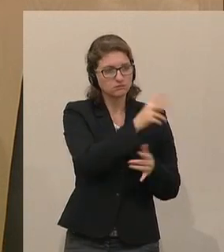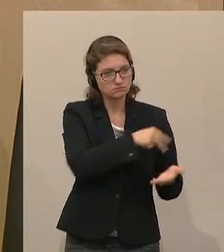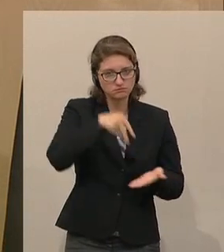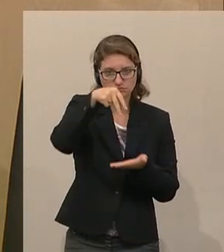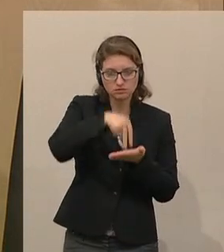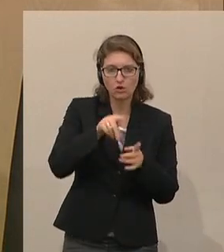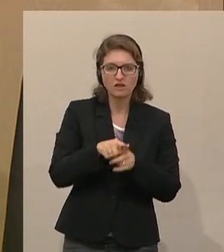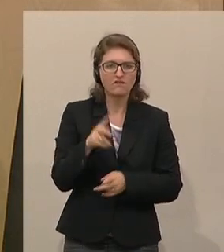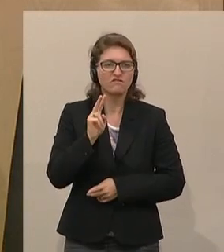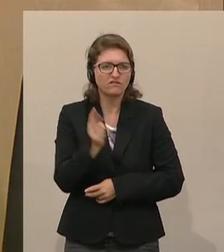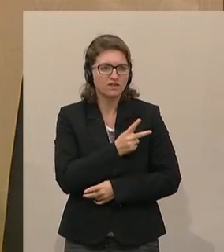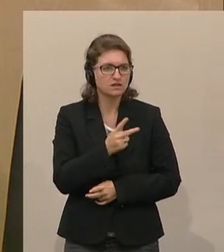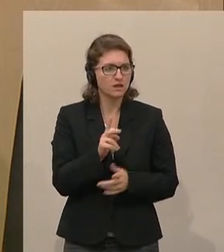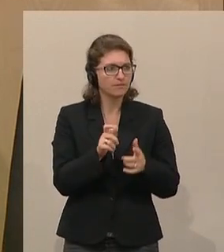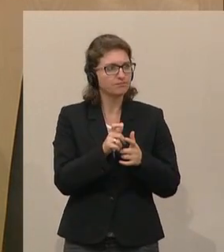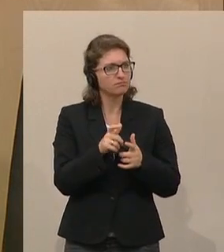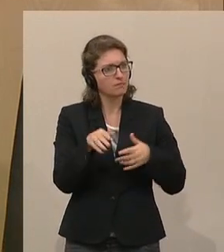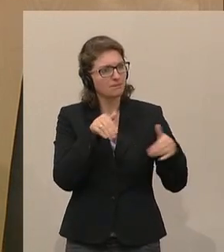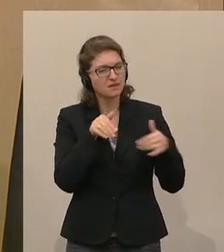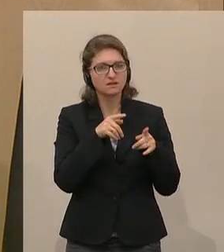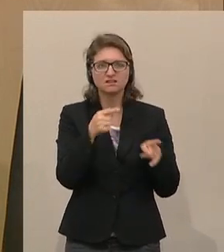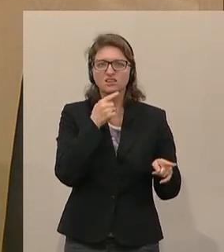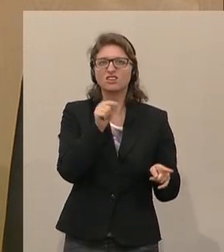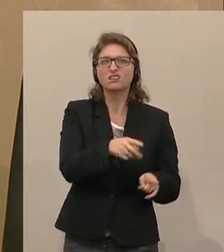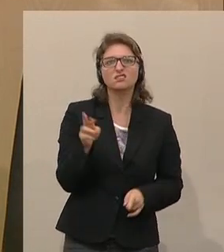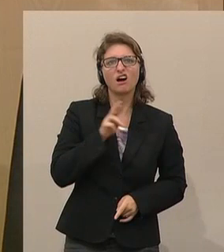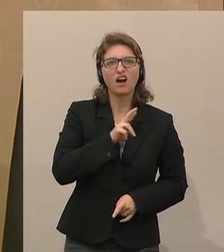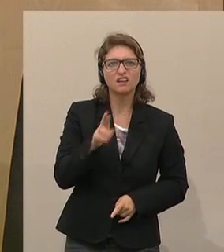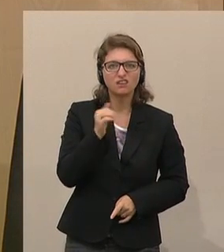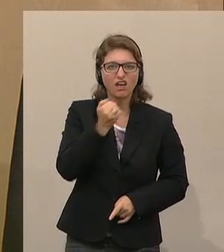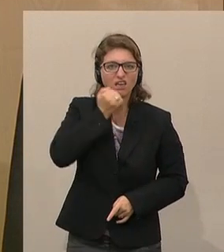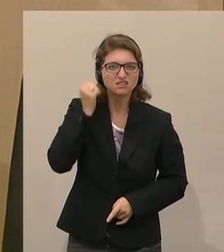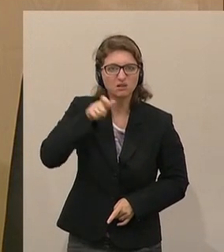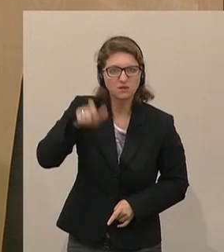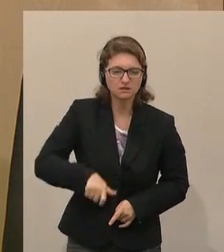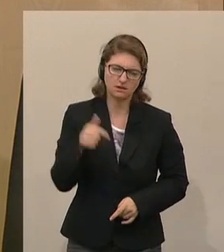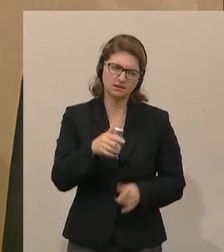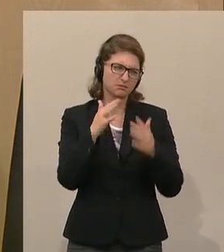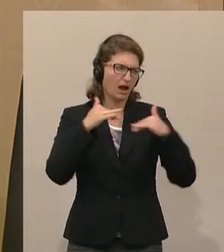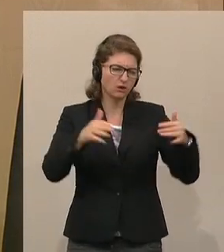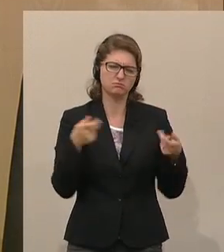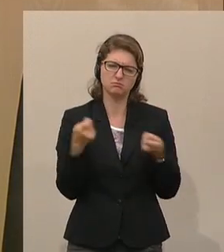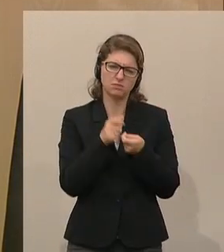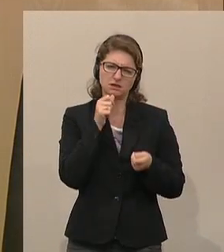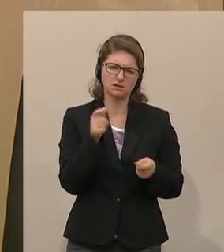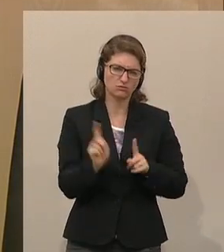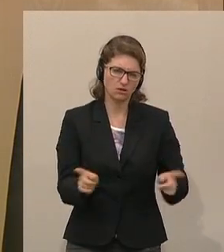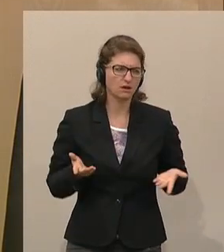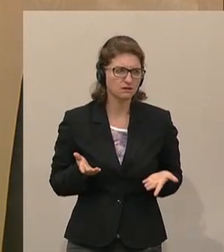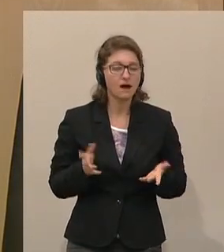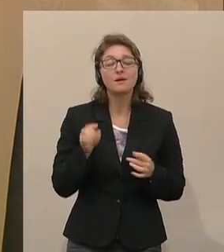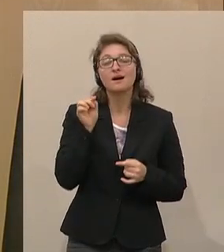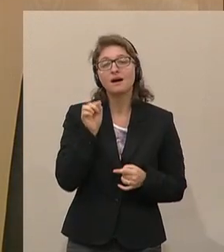und Innenminister eines Nachbarlandes als Rechtsextremisten bezeichnet hat. Das hat in dem Haus nichts verloren. Aber das ist genau die